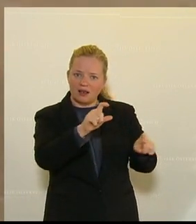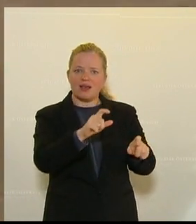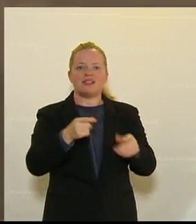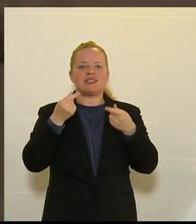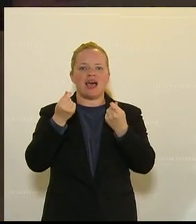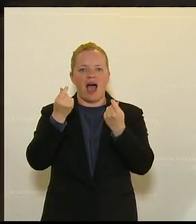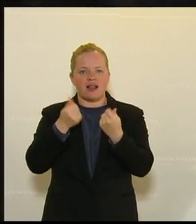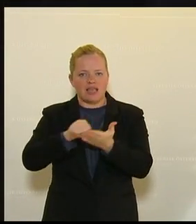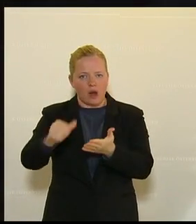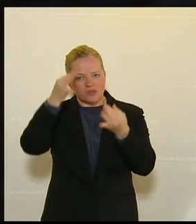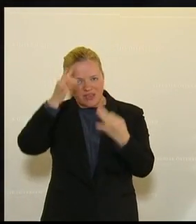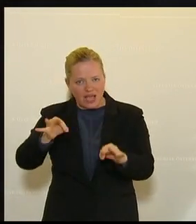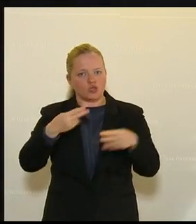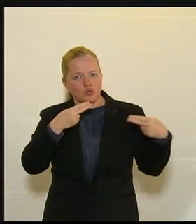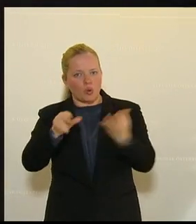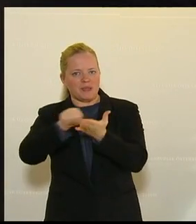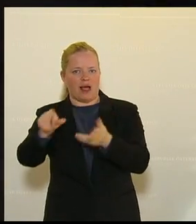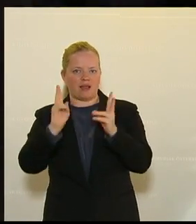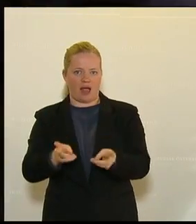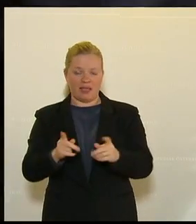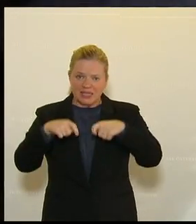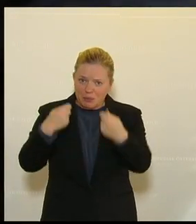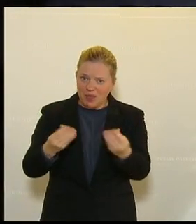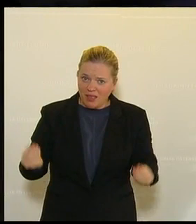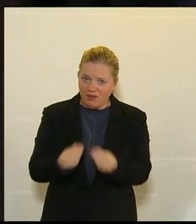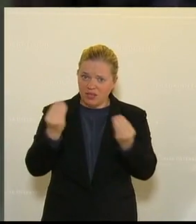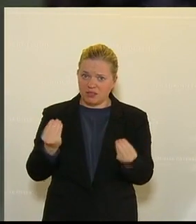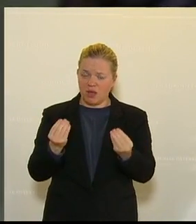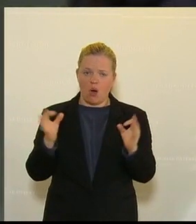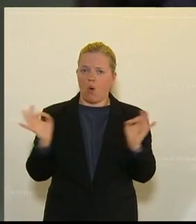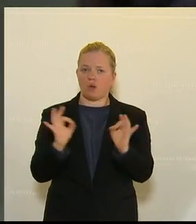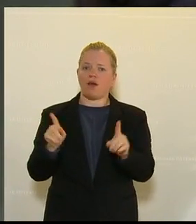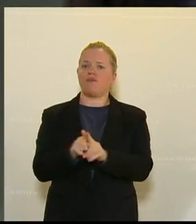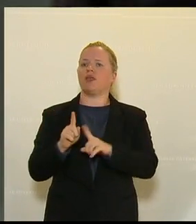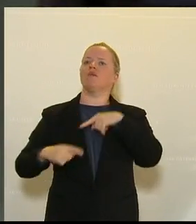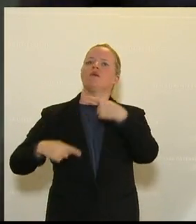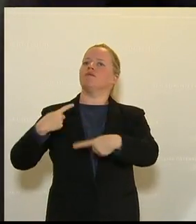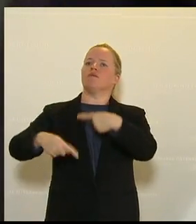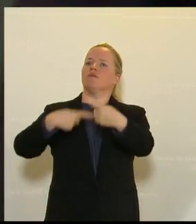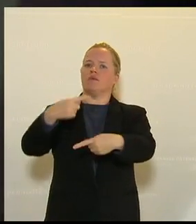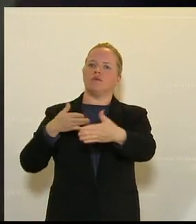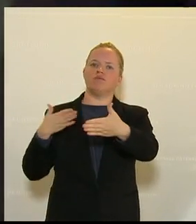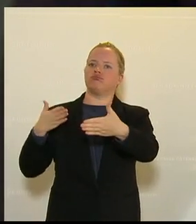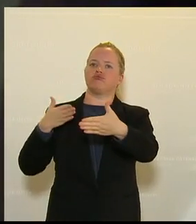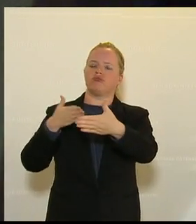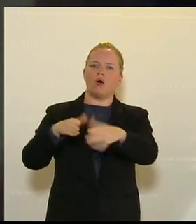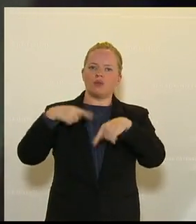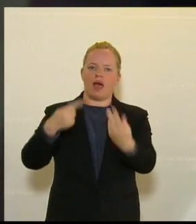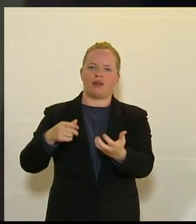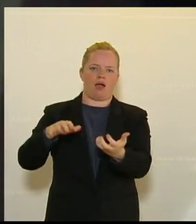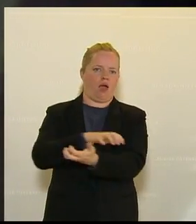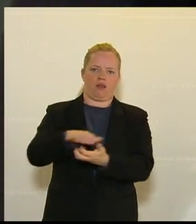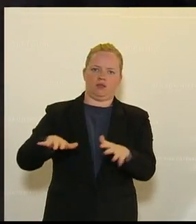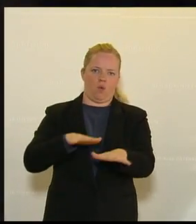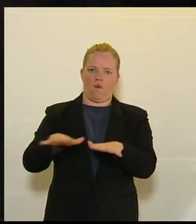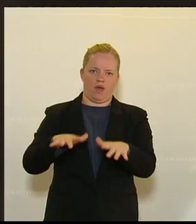zurückzuzahlen. Gibt es da irgendwas? Oder laufen wir wieder in eine Katastrophe hinein, ohne dass wir es wissen?